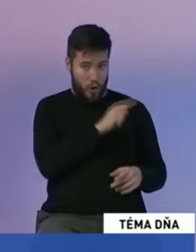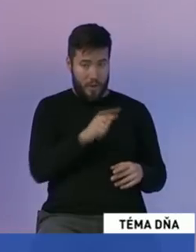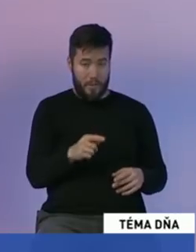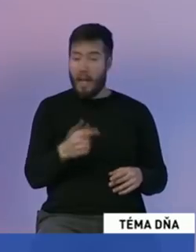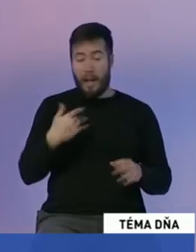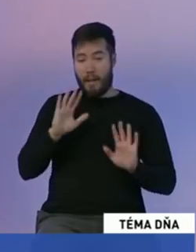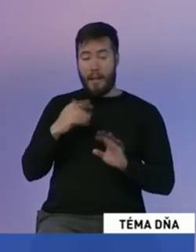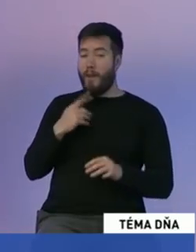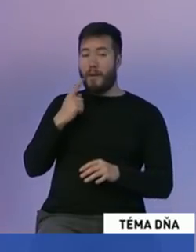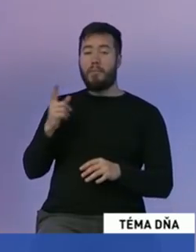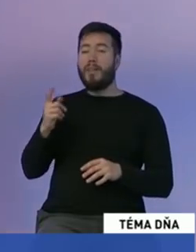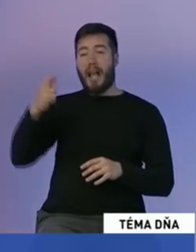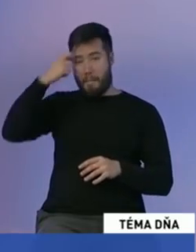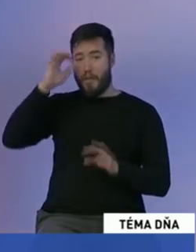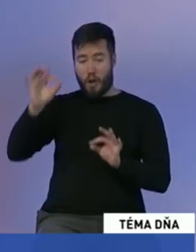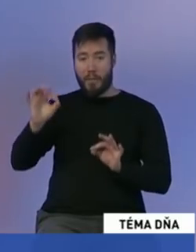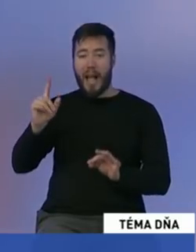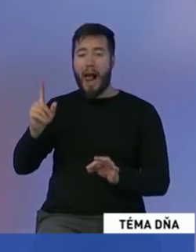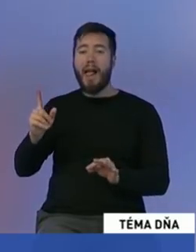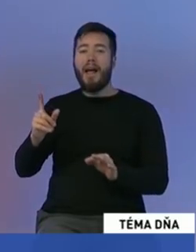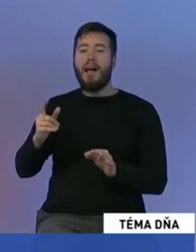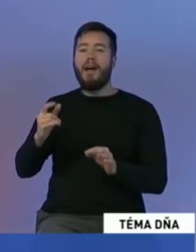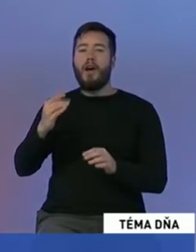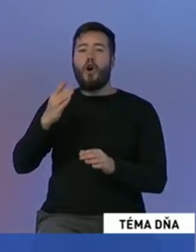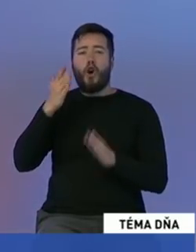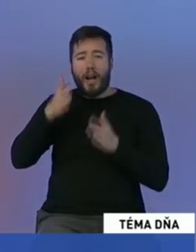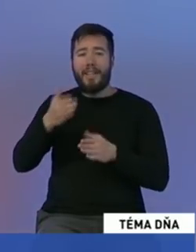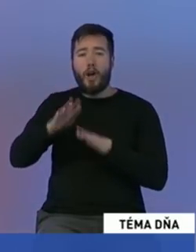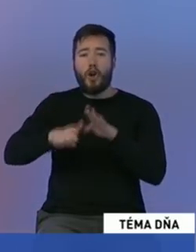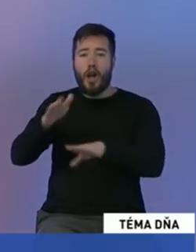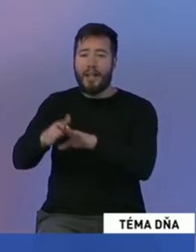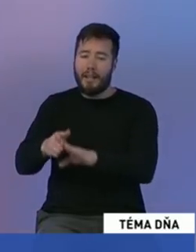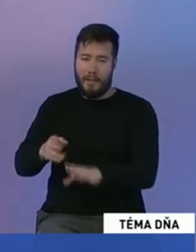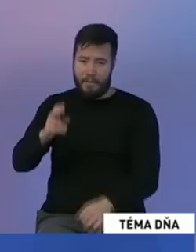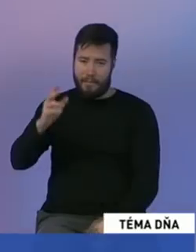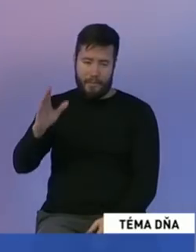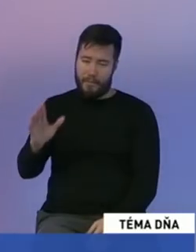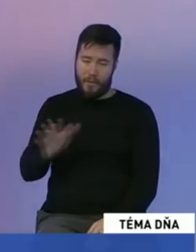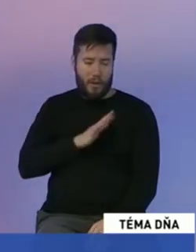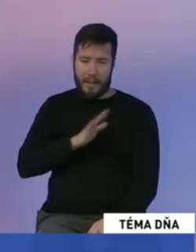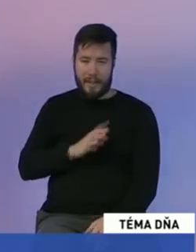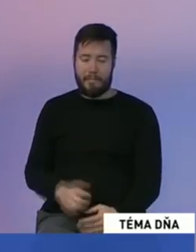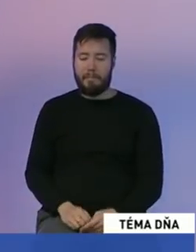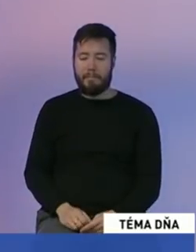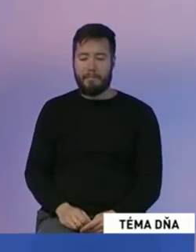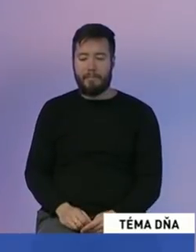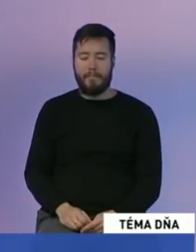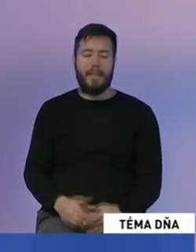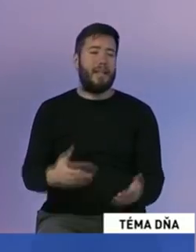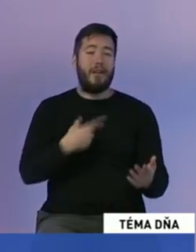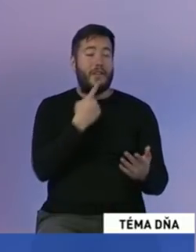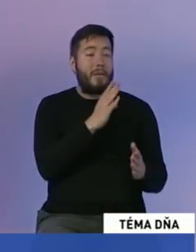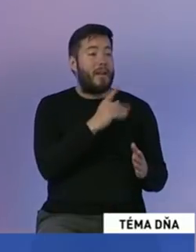otrasné až smiešné. Čo by ste zmenili teda? Je tam problém s tým, že nemôžeme hovoriť, že sú to obedy zadarmo,